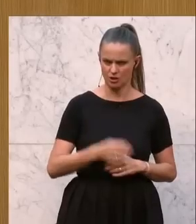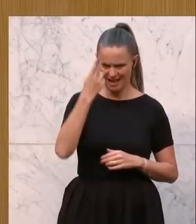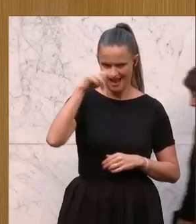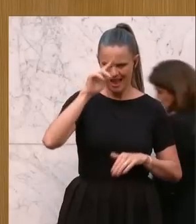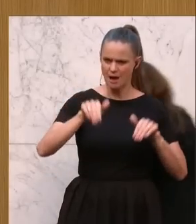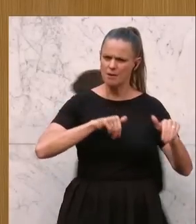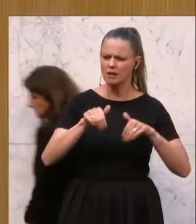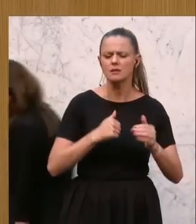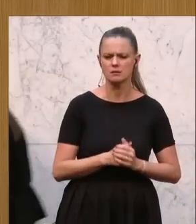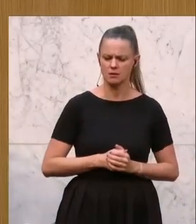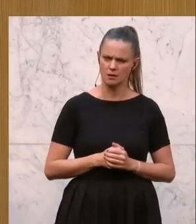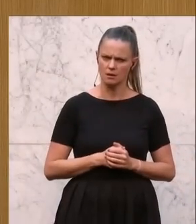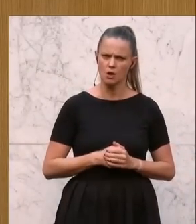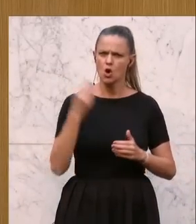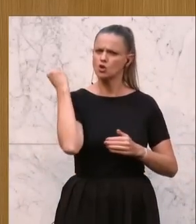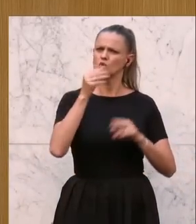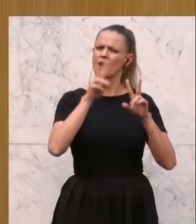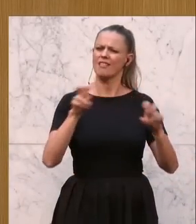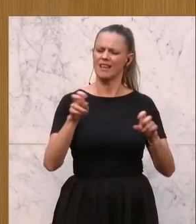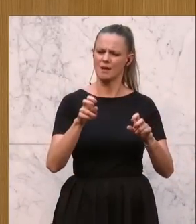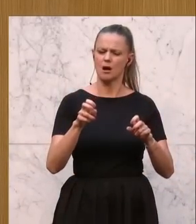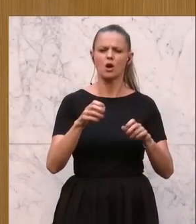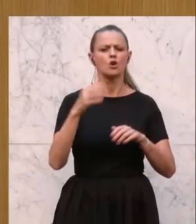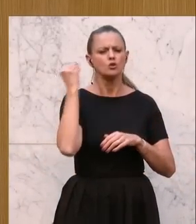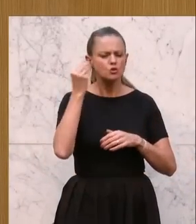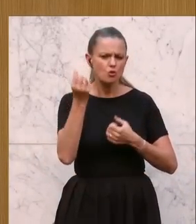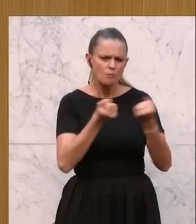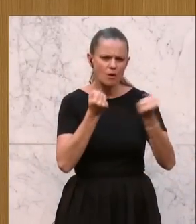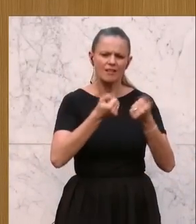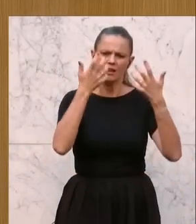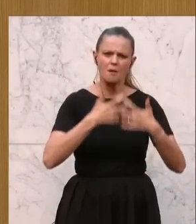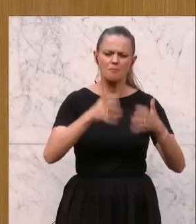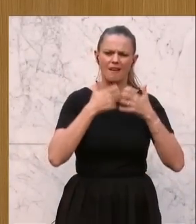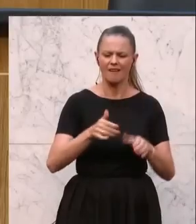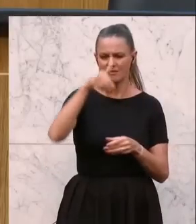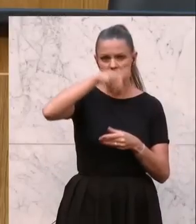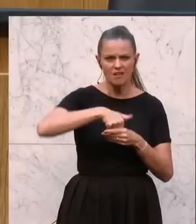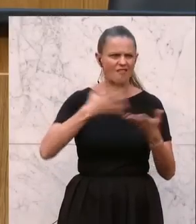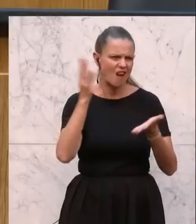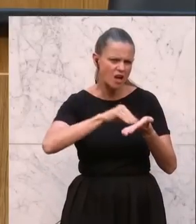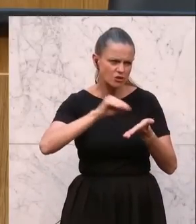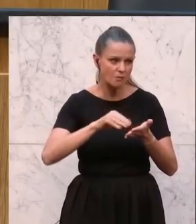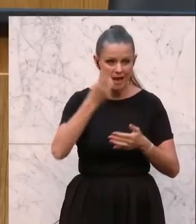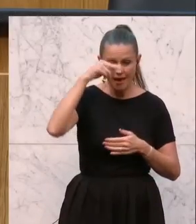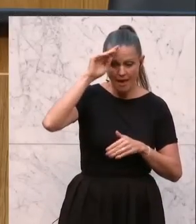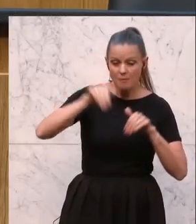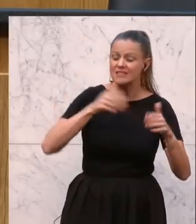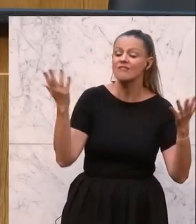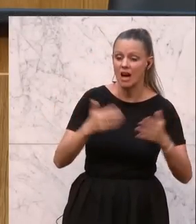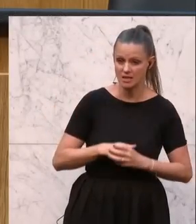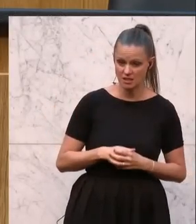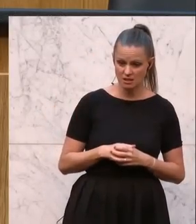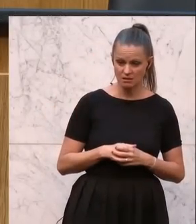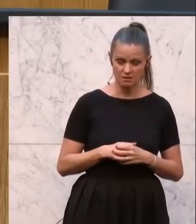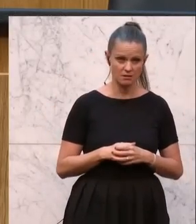Minister, über was wird denn, wenn über Schule und über die Schulpolitik berichtet wird, über was wird denn geschrieben, Herr Minister? Es